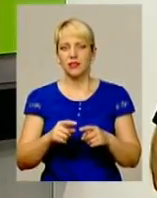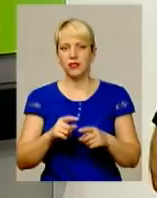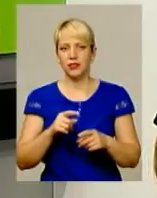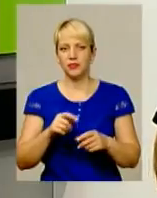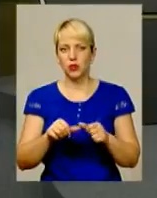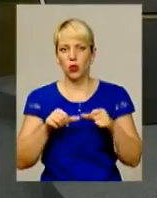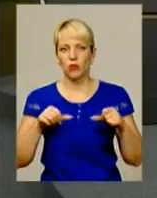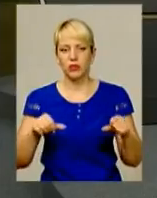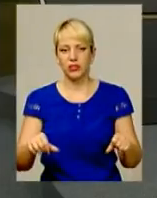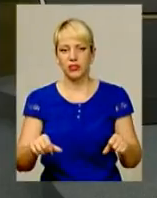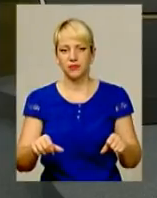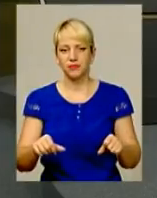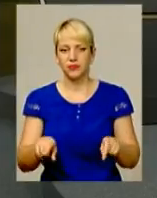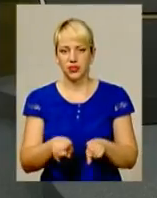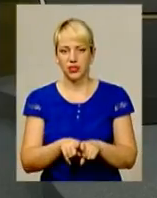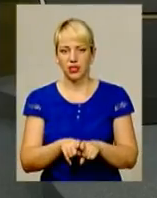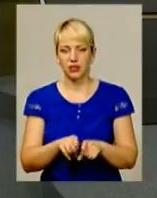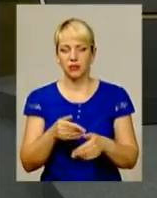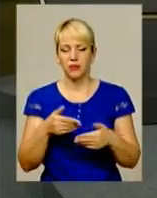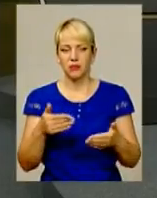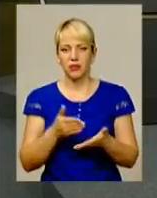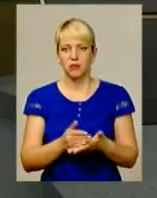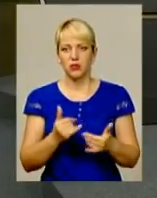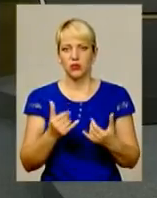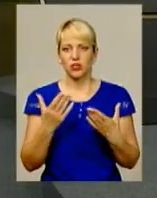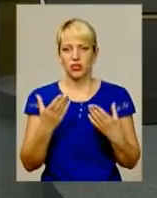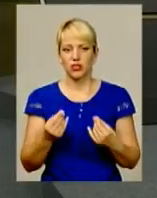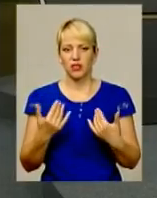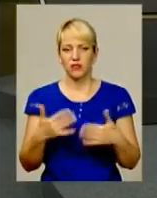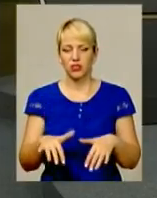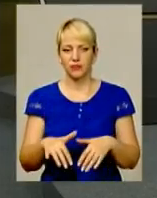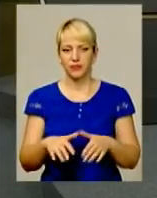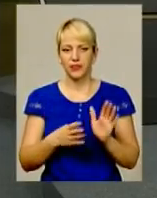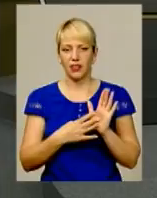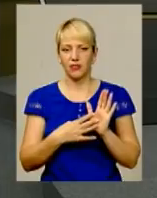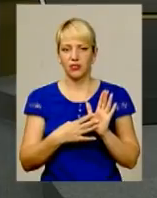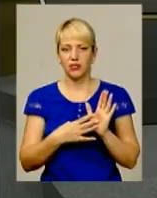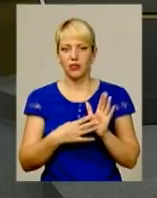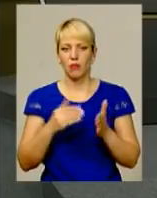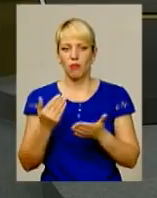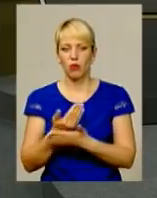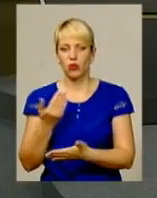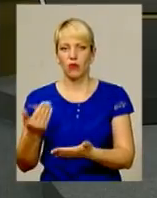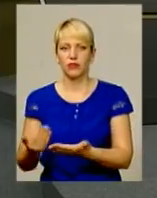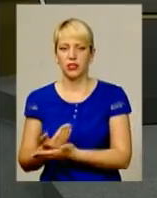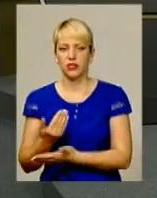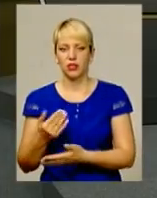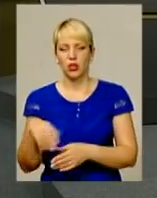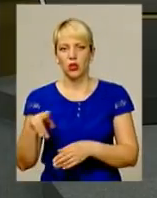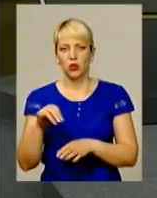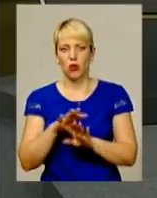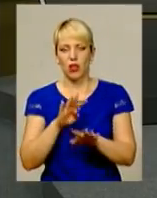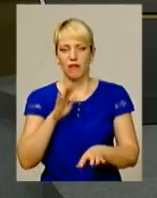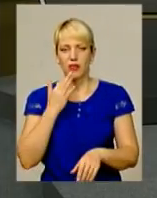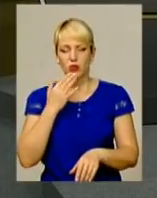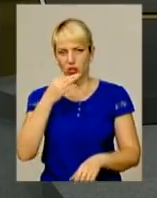комісій. Таким чином, ми маємо на сьогоднішній день вже 9 поновлень до лавнаціональної